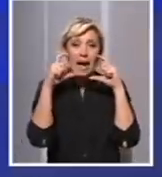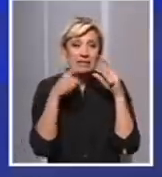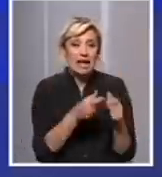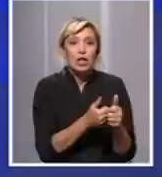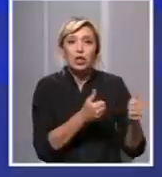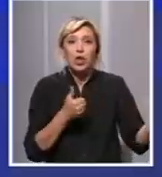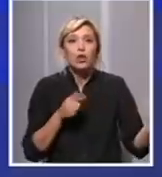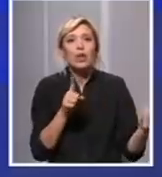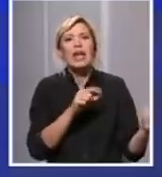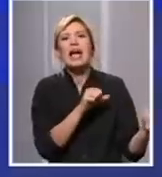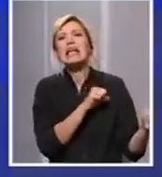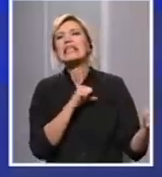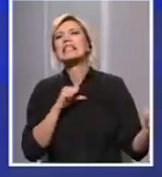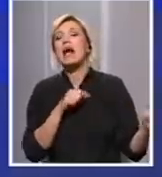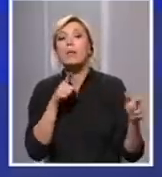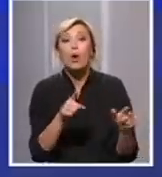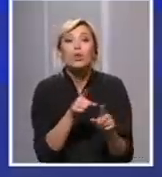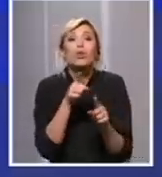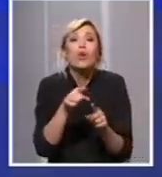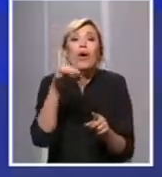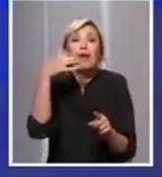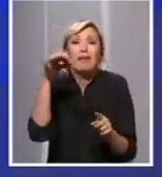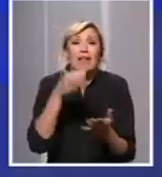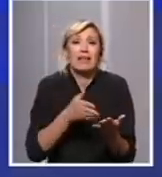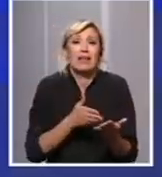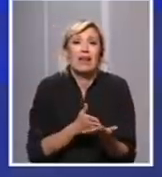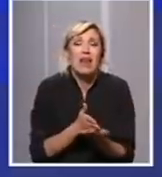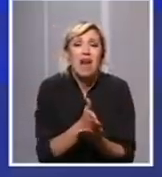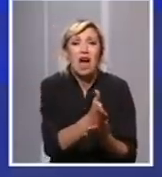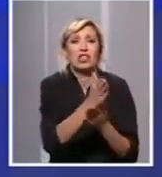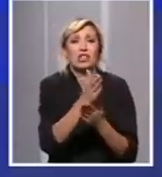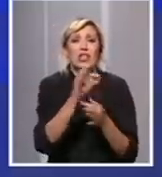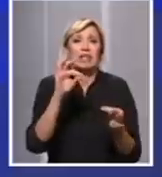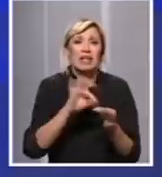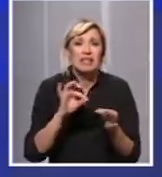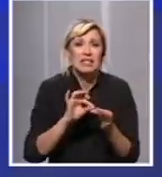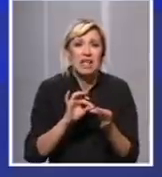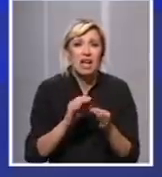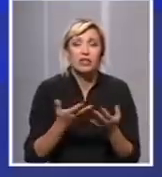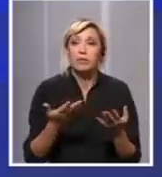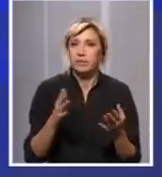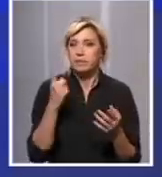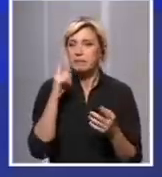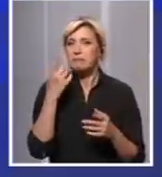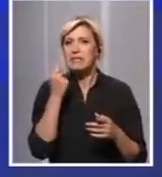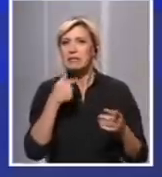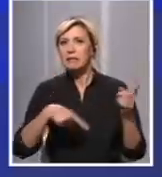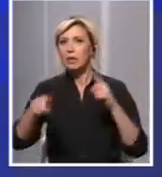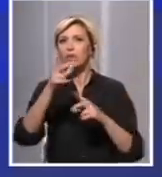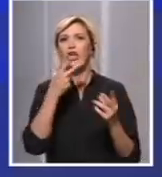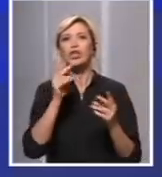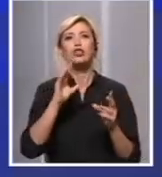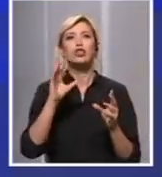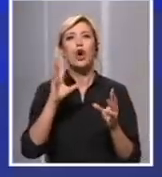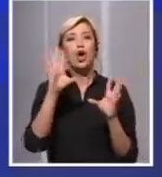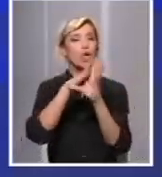da je to nešto što je izuzetno efikasno. Izgleda opet da savremeni čovjek bi želeo neki čarobni štapić, neki čudotvorni lek koji